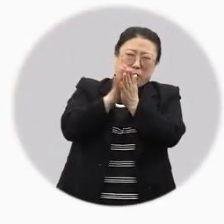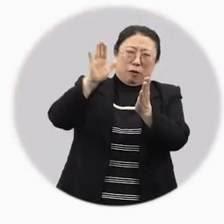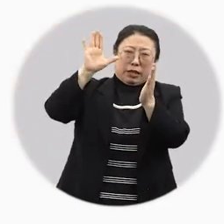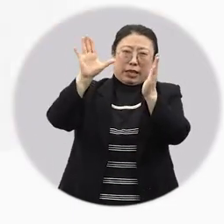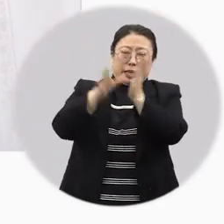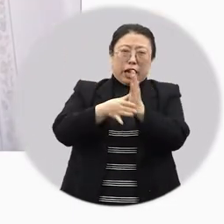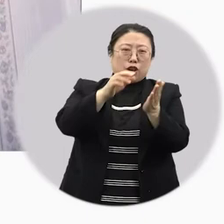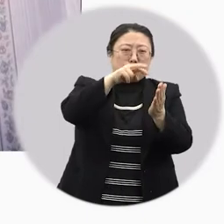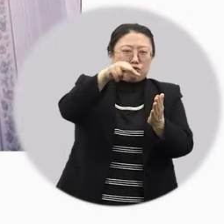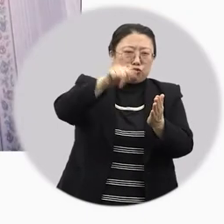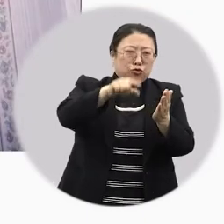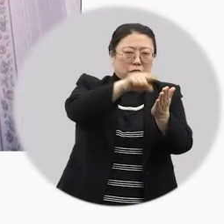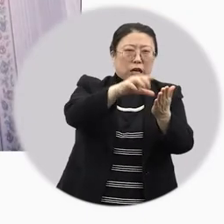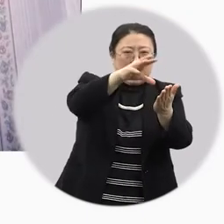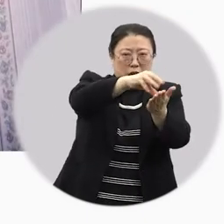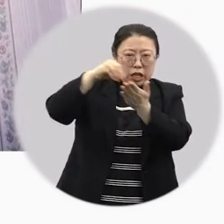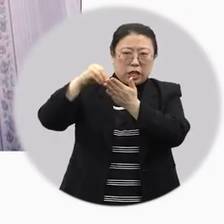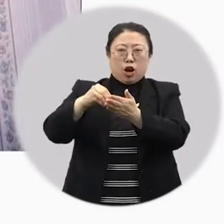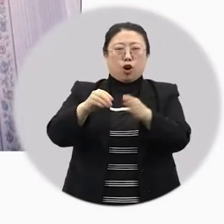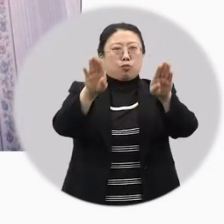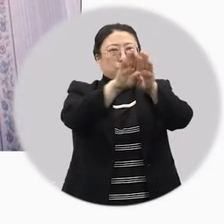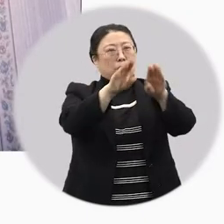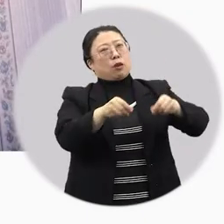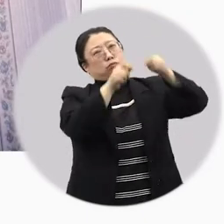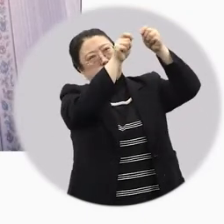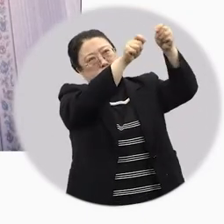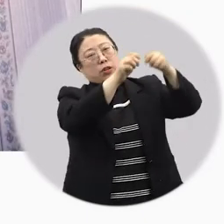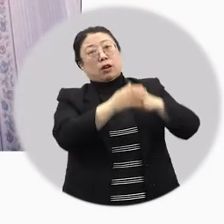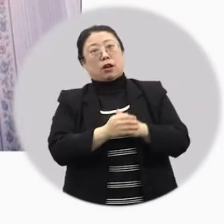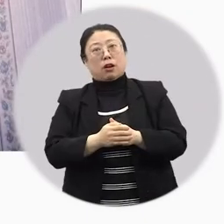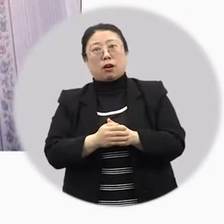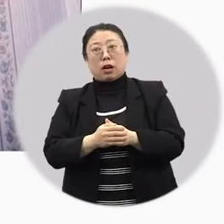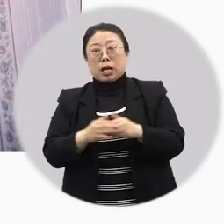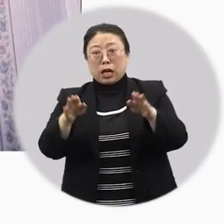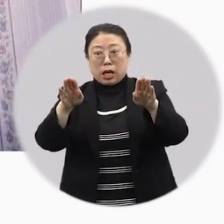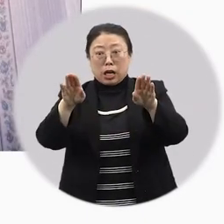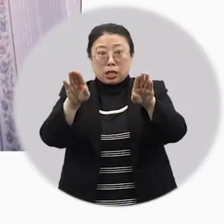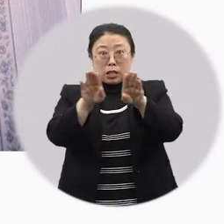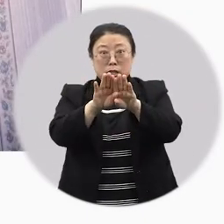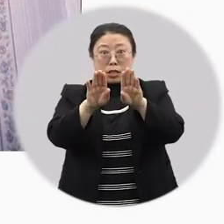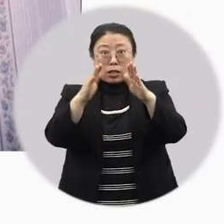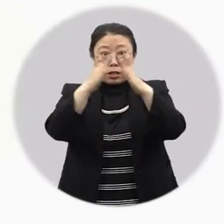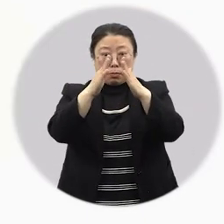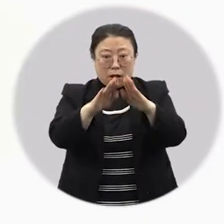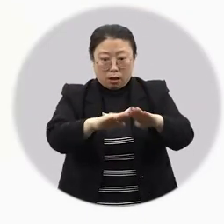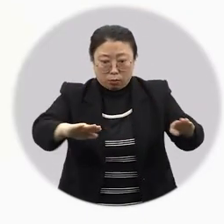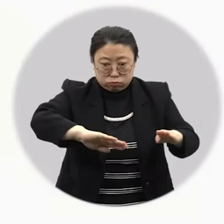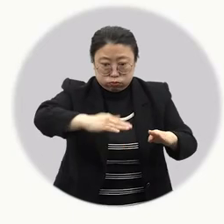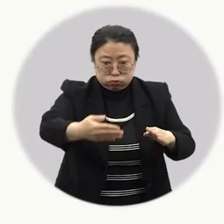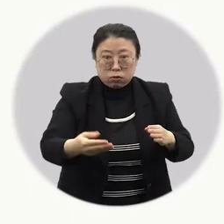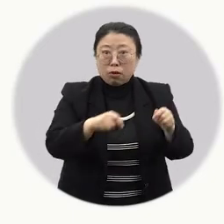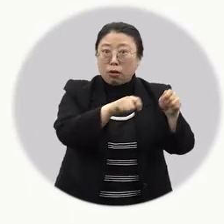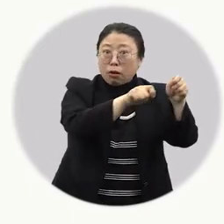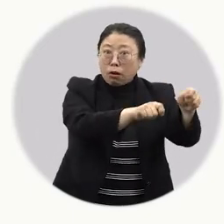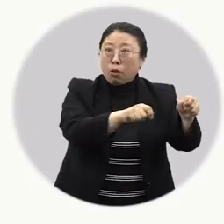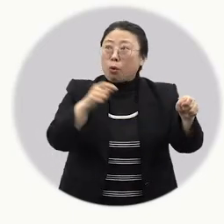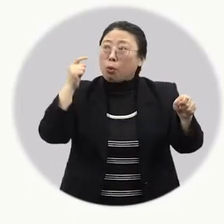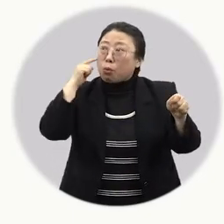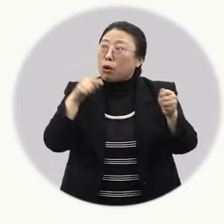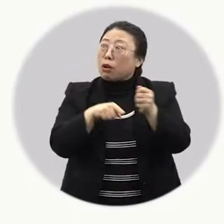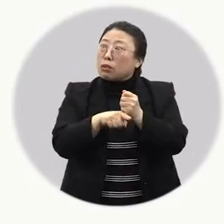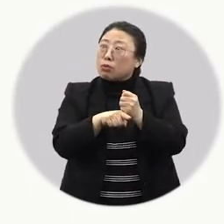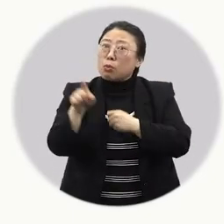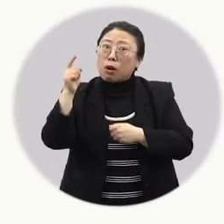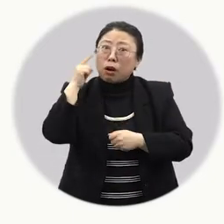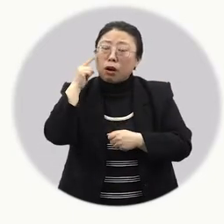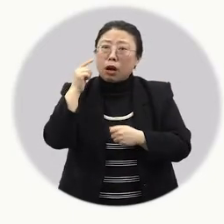단온날 오시에 강한 햇빛을 받은 쑥을 캐서 문지방에 걸어두기도 했다고 하고요. 쑥을 집에 걸어두었다니